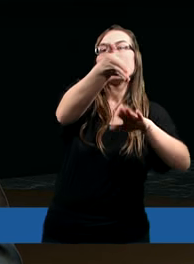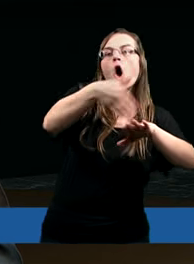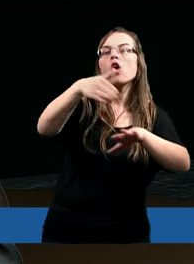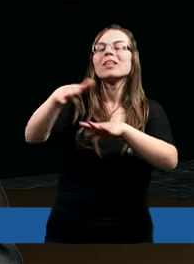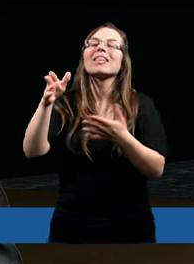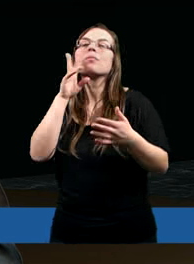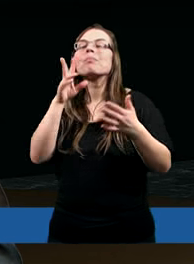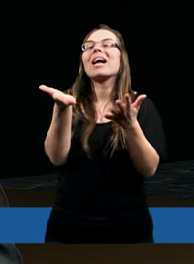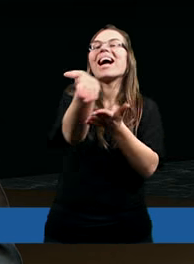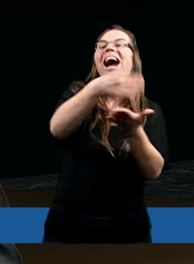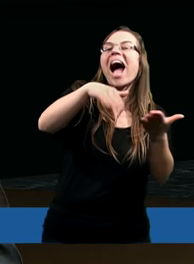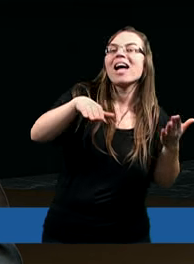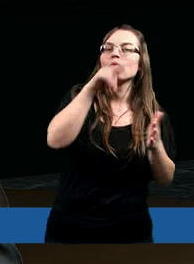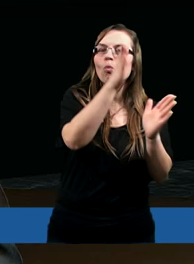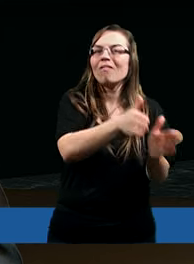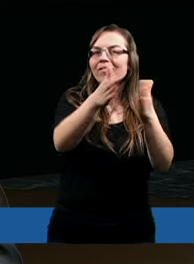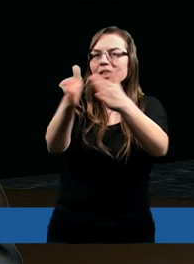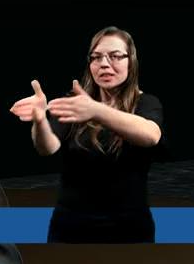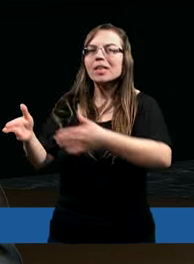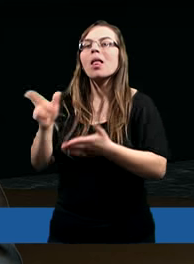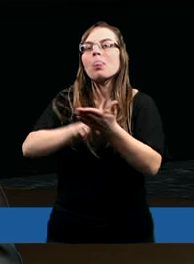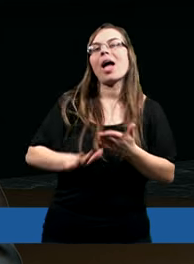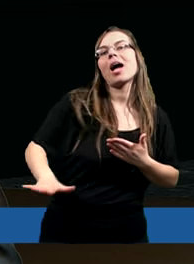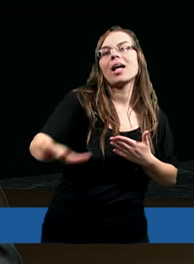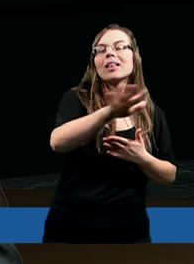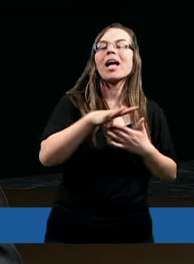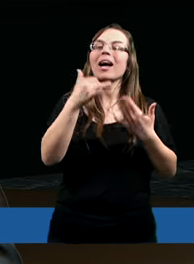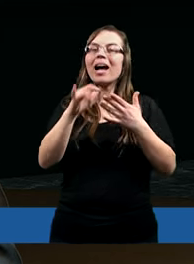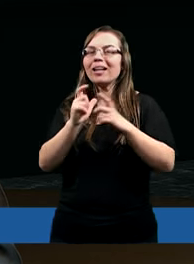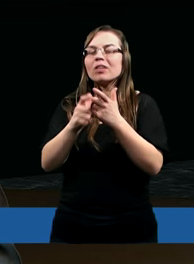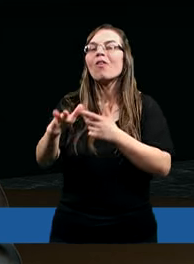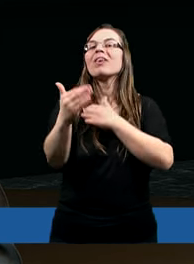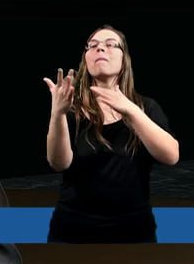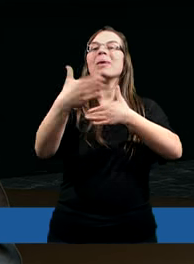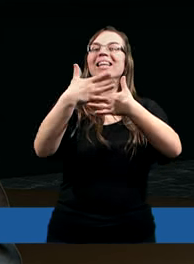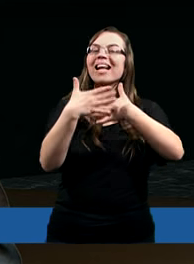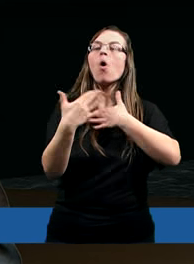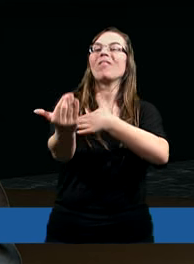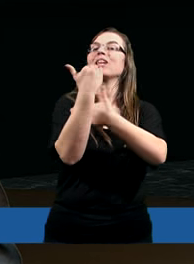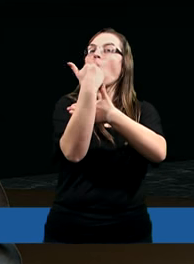na terenie Bliskiego Wschodu